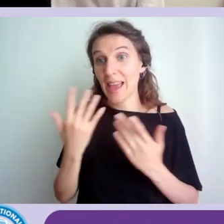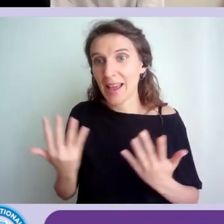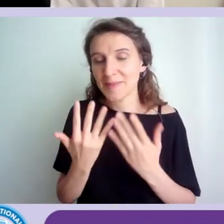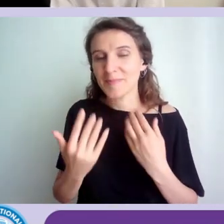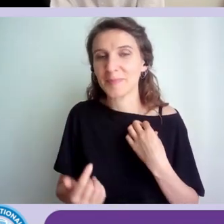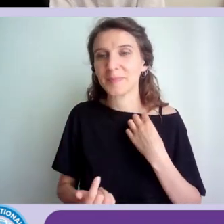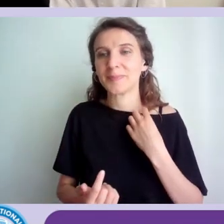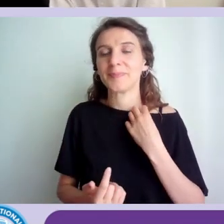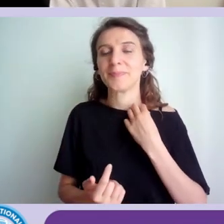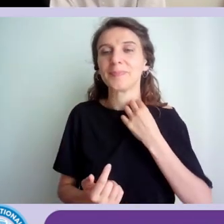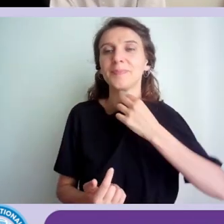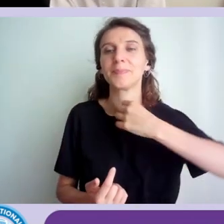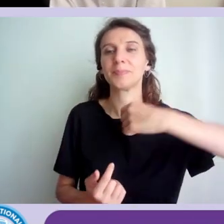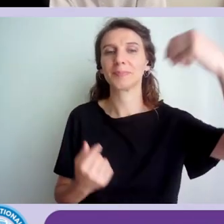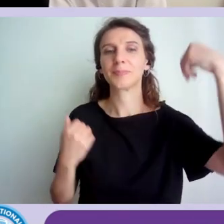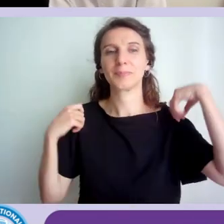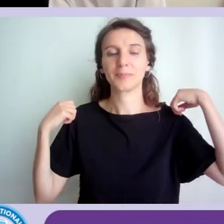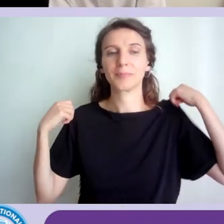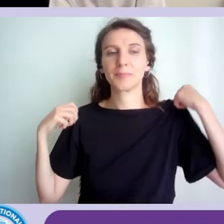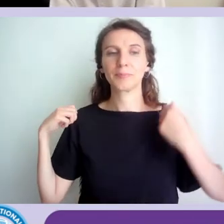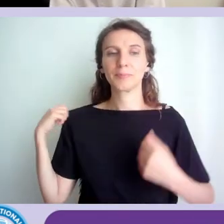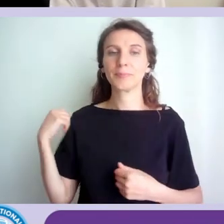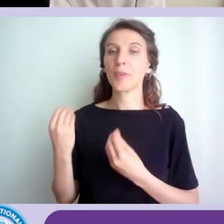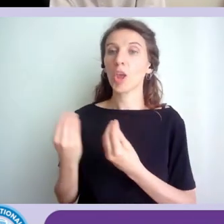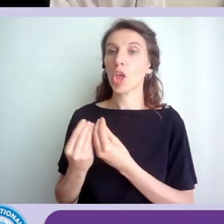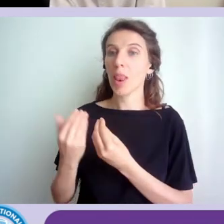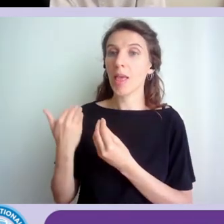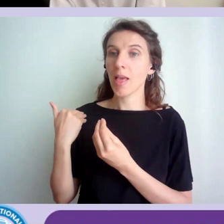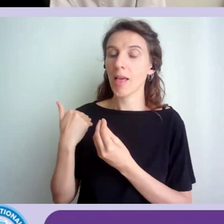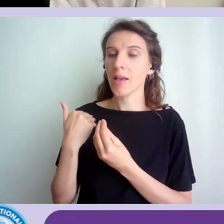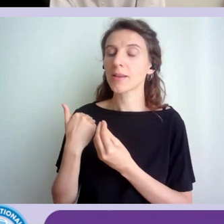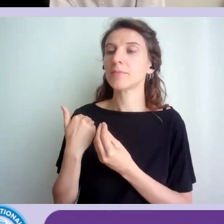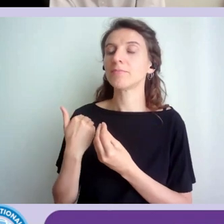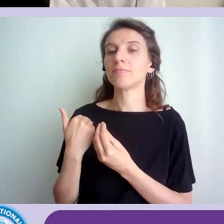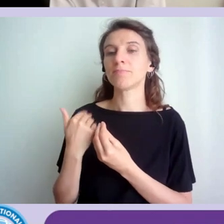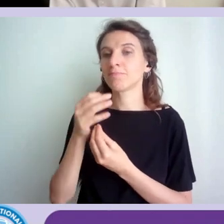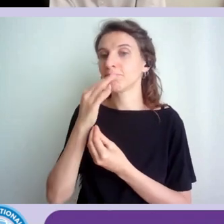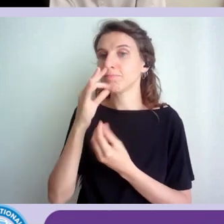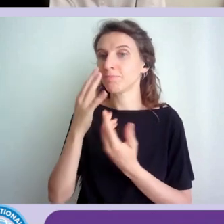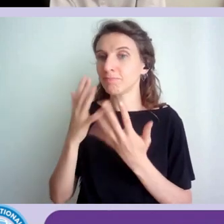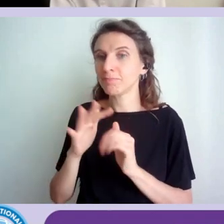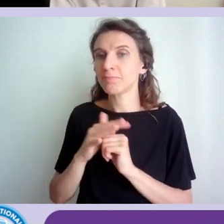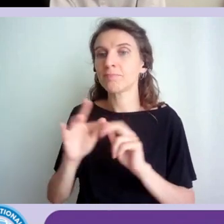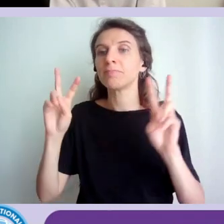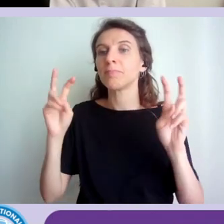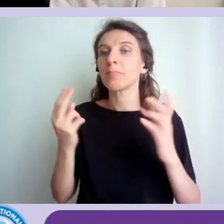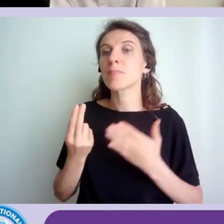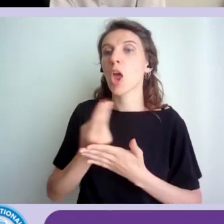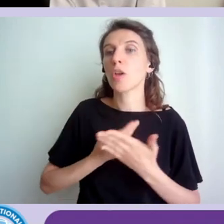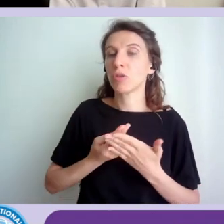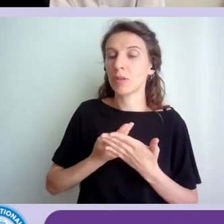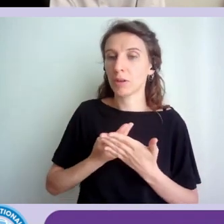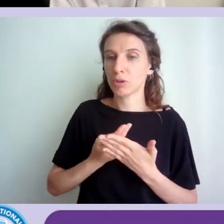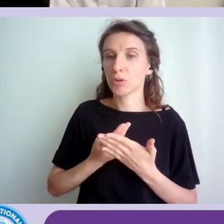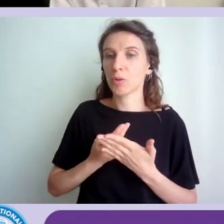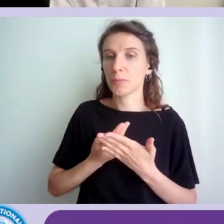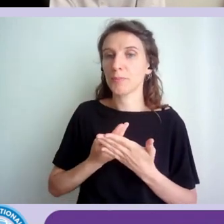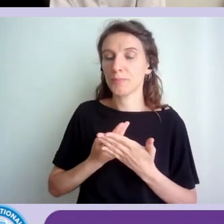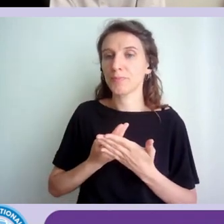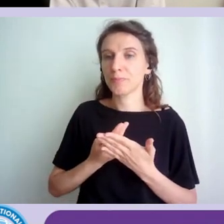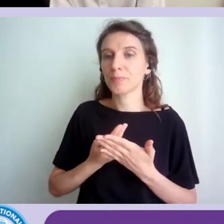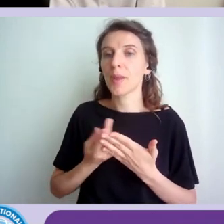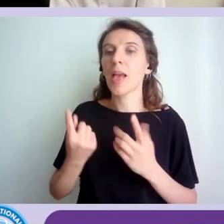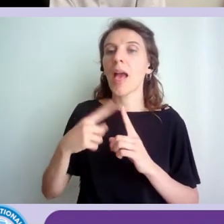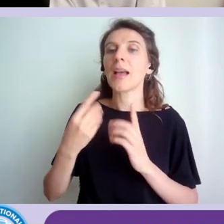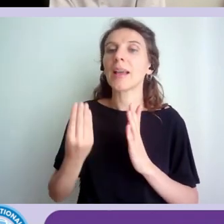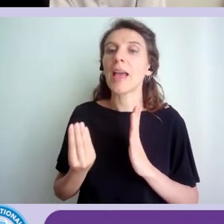Allora, i colleghi che mi hanno preceduto hanno parlato di progettazione, di implementazione,